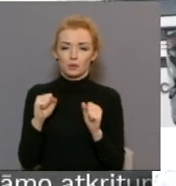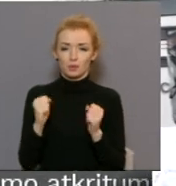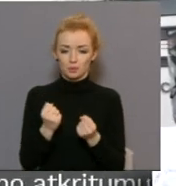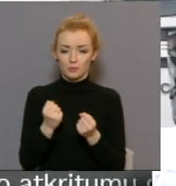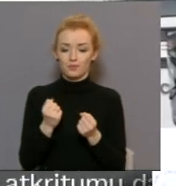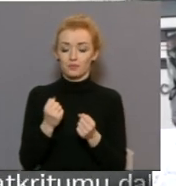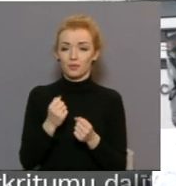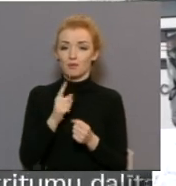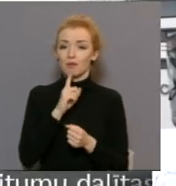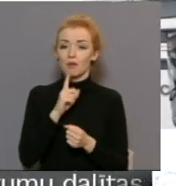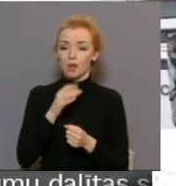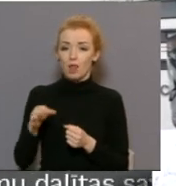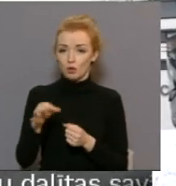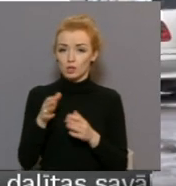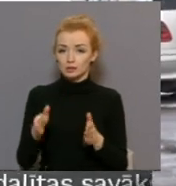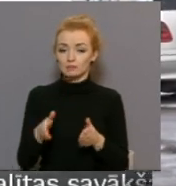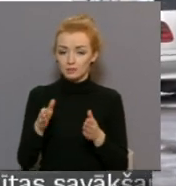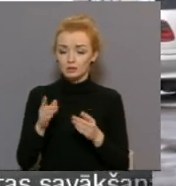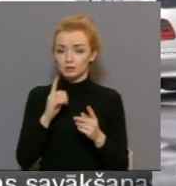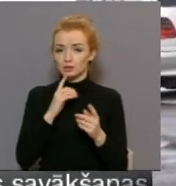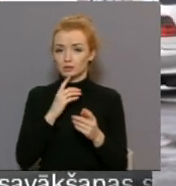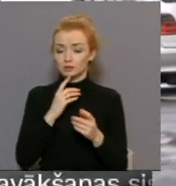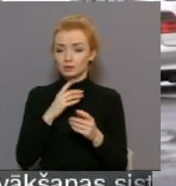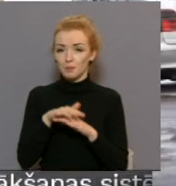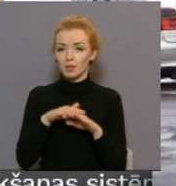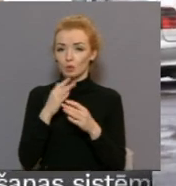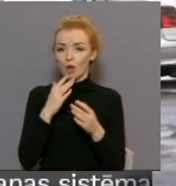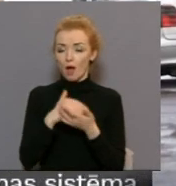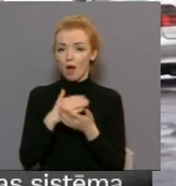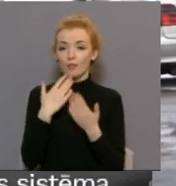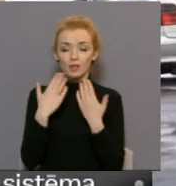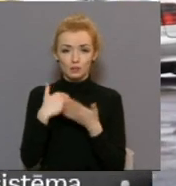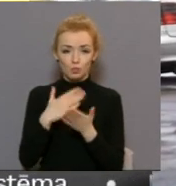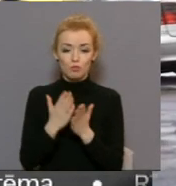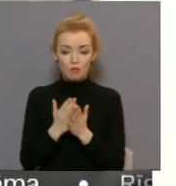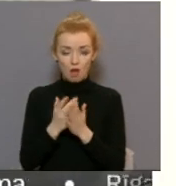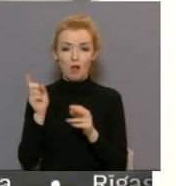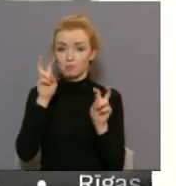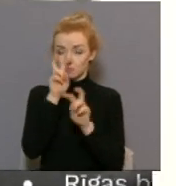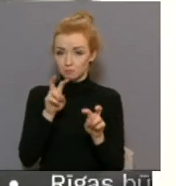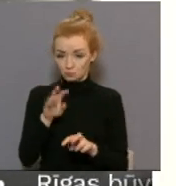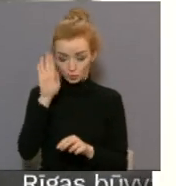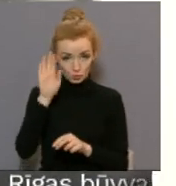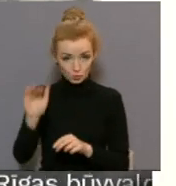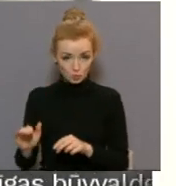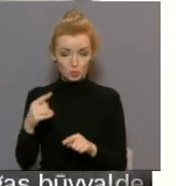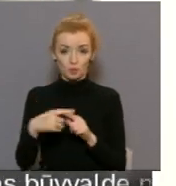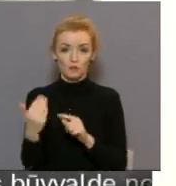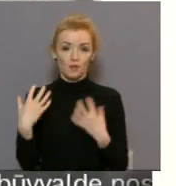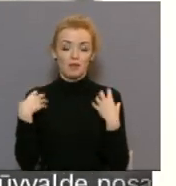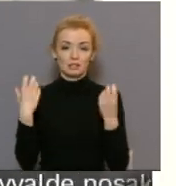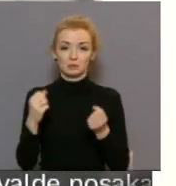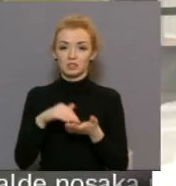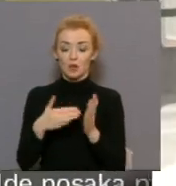informē liepājas reģionālās slimnīca sabiedrisko attiecība daļa, Mediķu ārstniecības iestādē puisēnu pārbaudījuši un secinot, ka zēna veselības